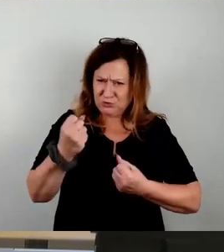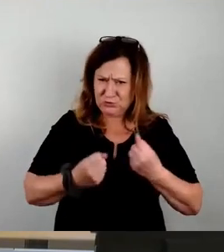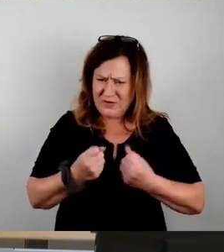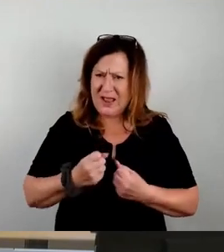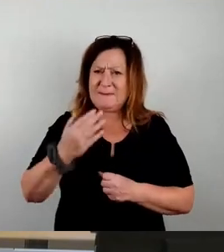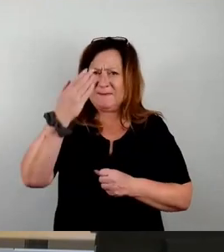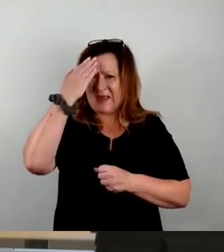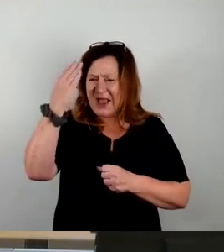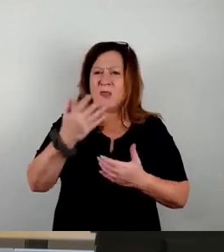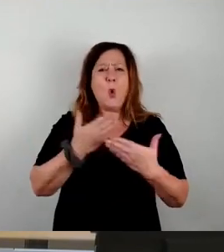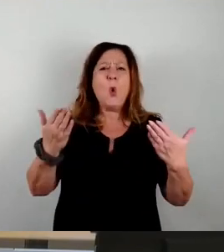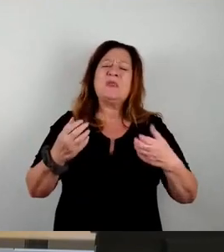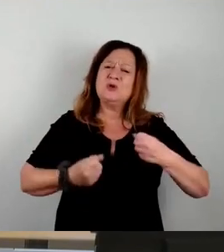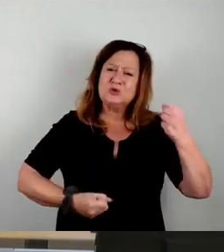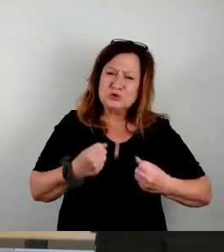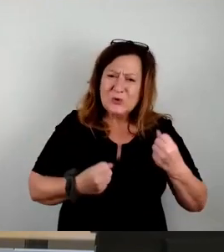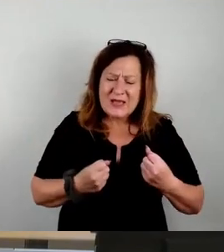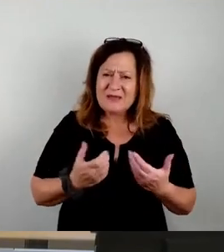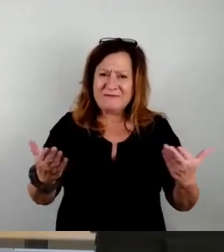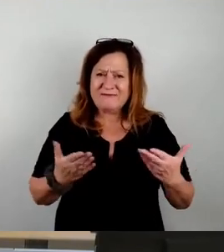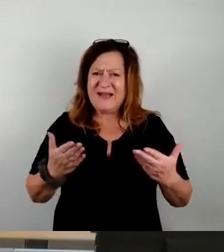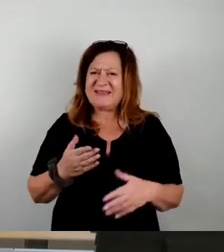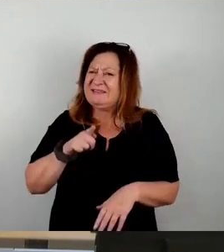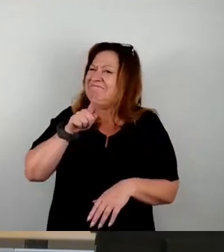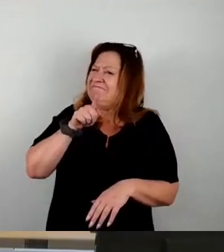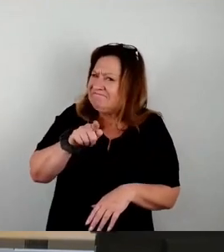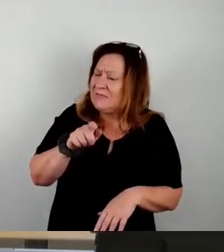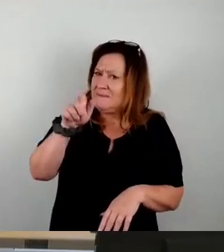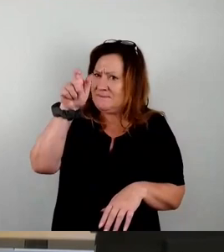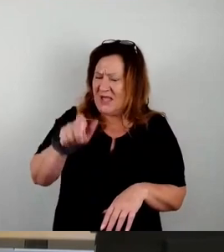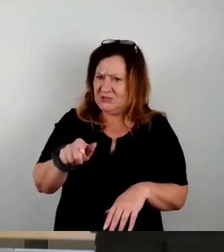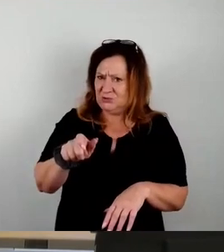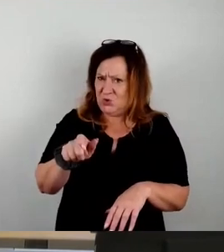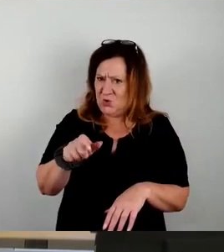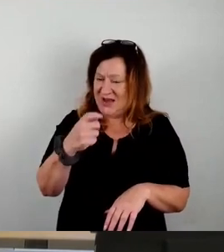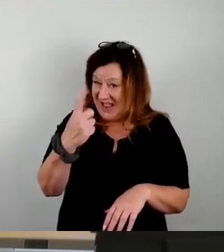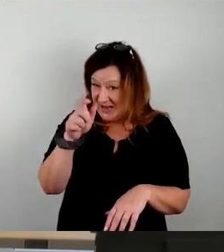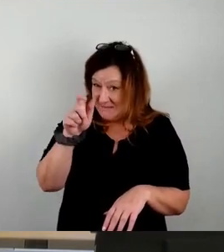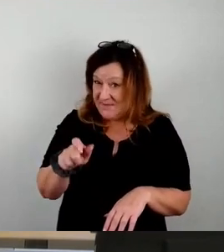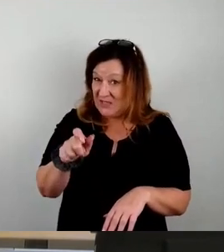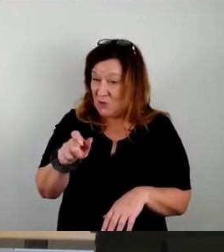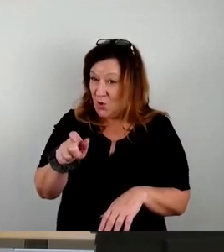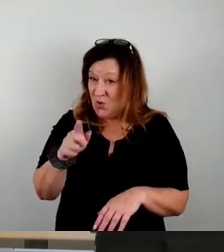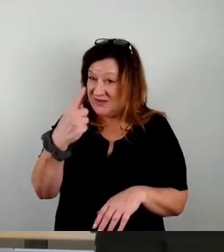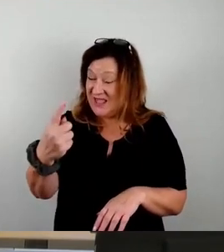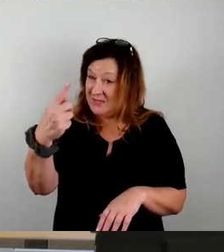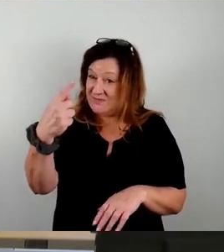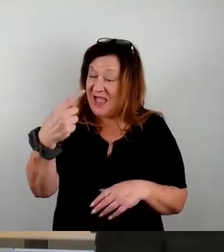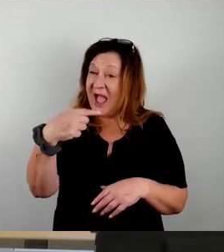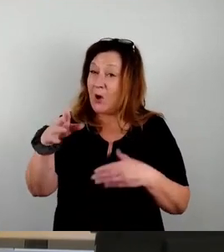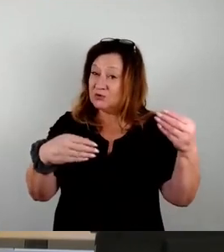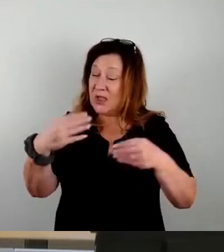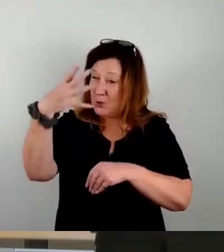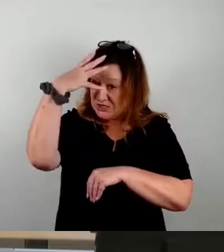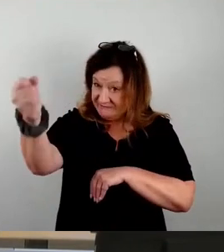Schwierige ist, dass die Person oder eine der Personen, die gewonnen hat, die die Ausschreibung bekommt, ist